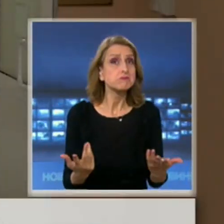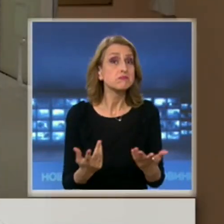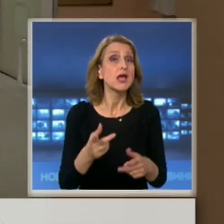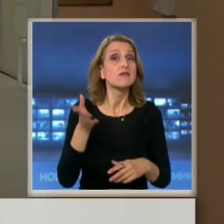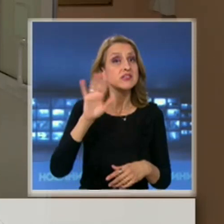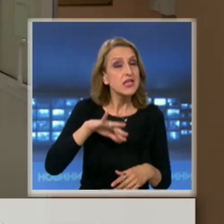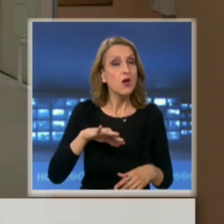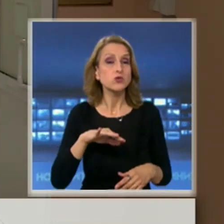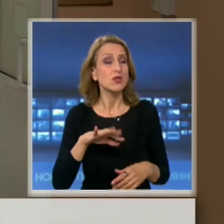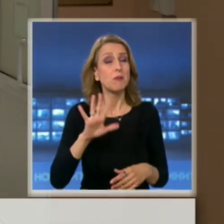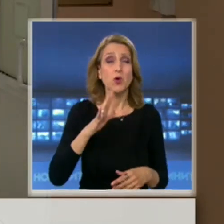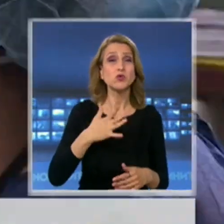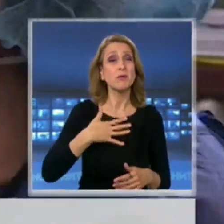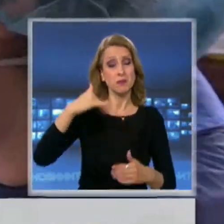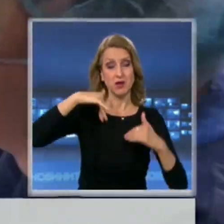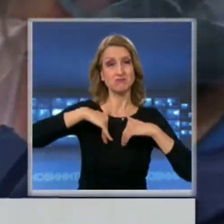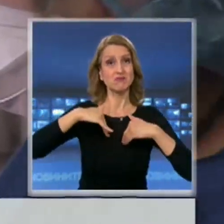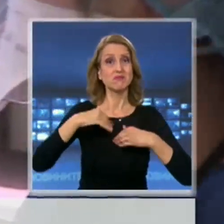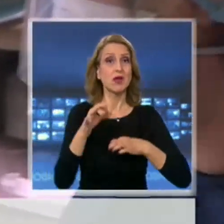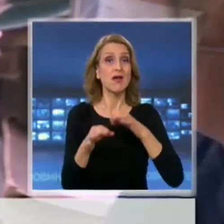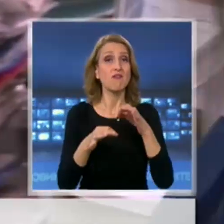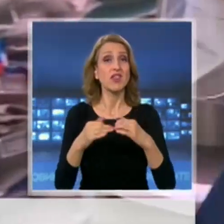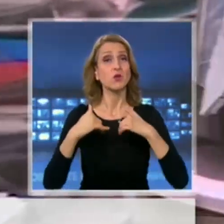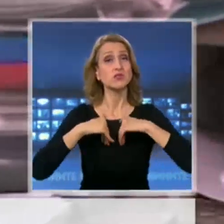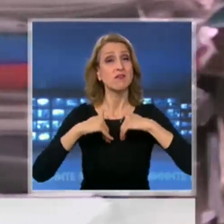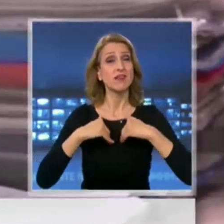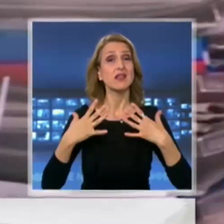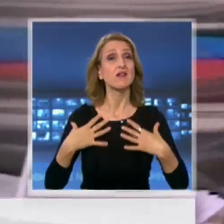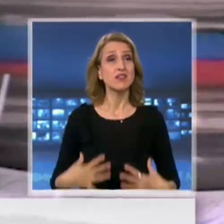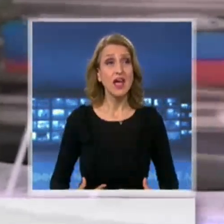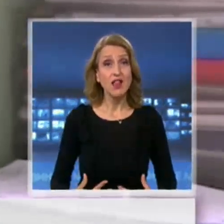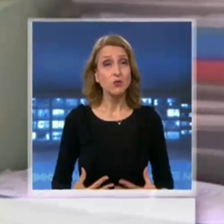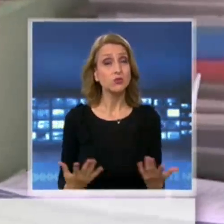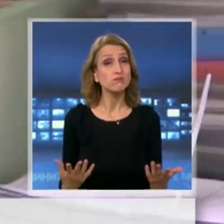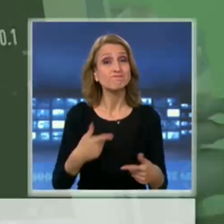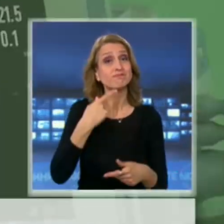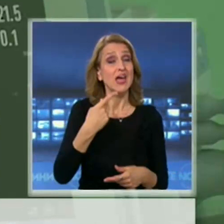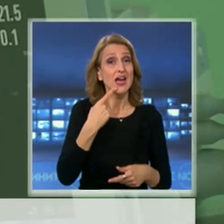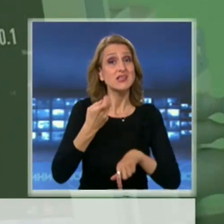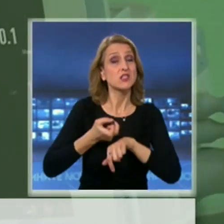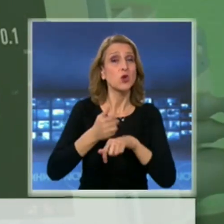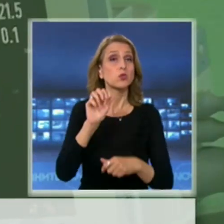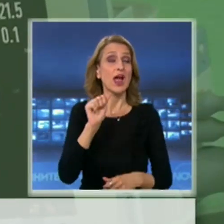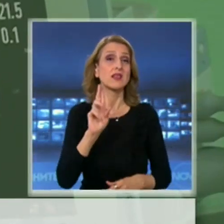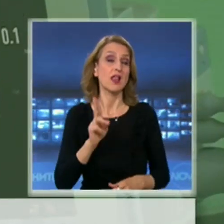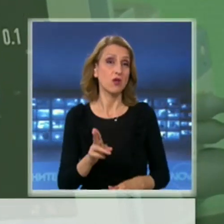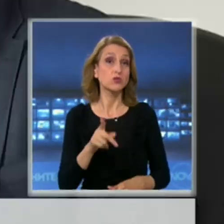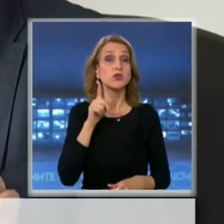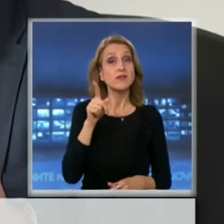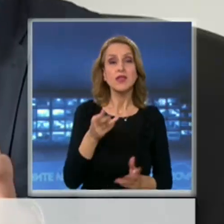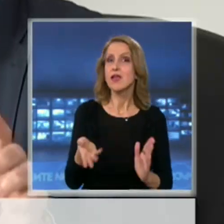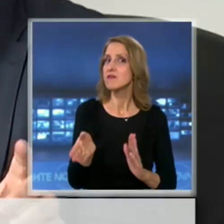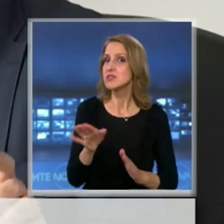все още да е имала вируса в тялото си, заяви преднова главният държавен здравен инспектор доктор Ангел Кунчев. Тя все още не е